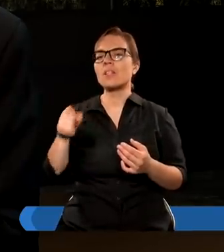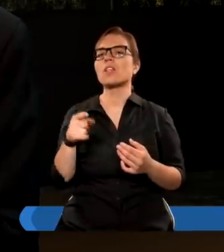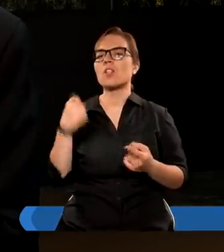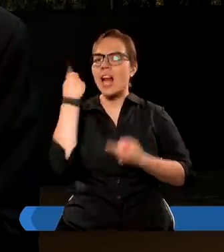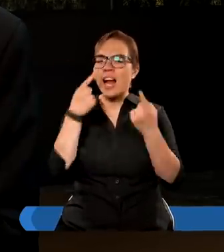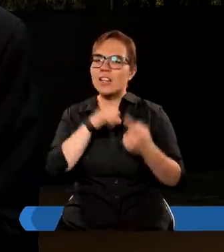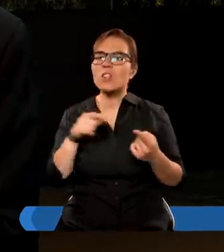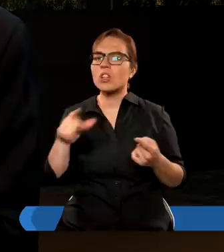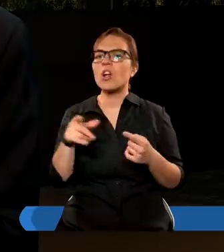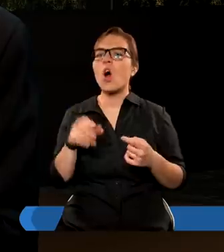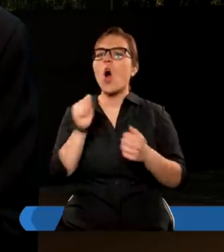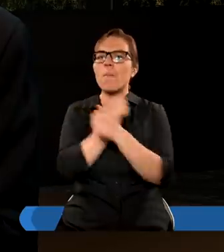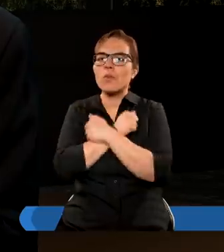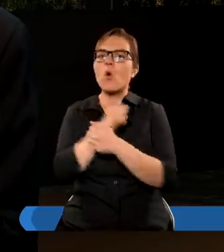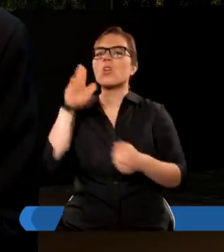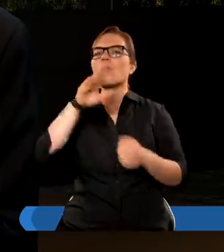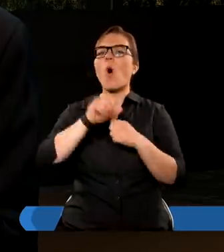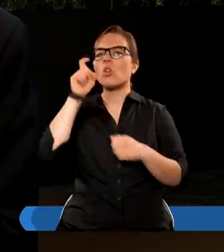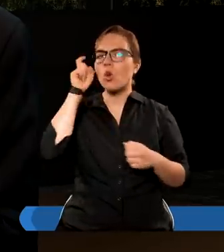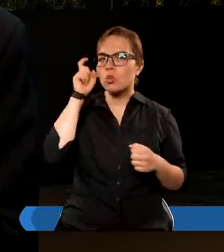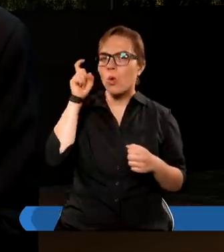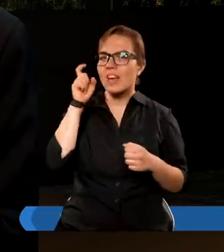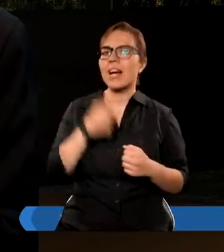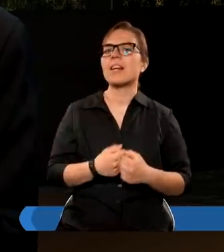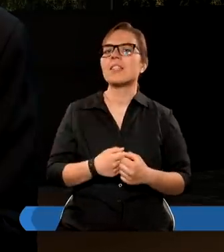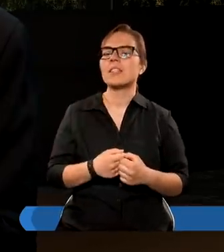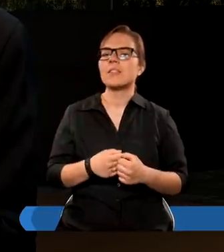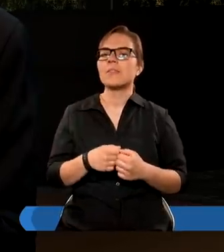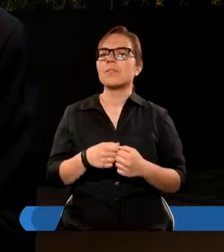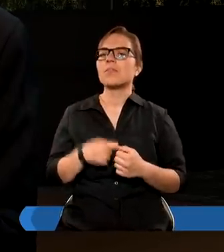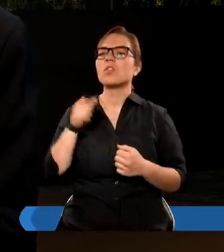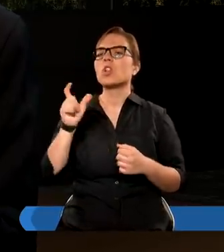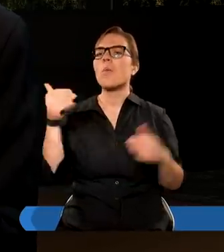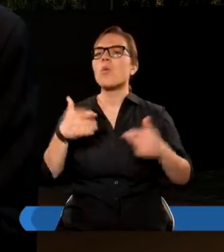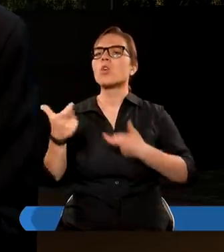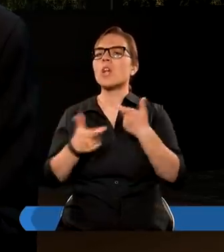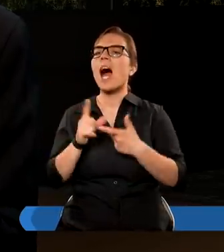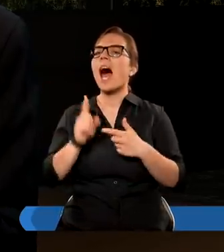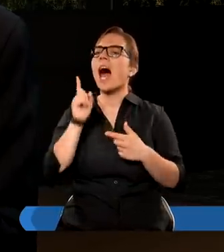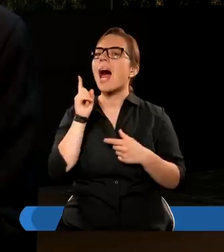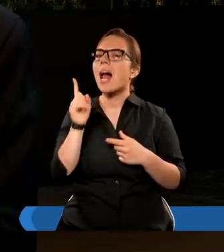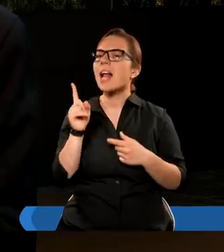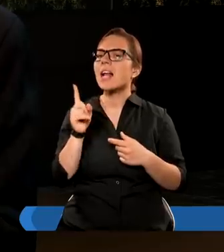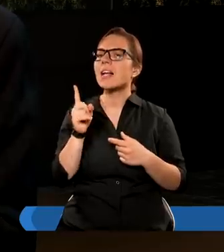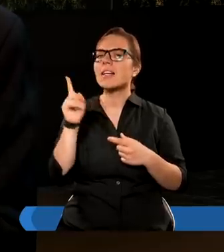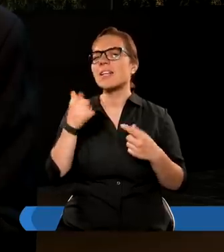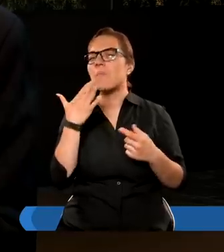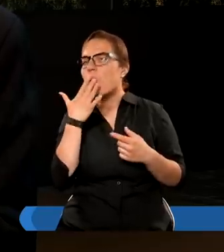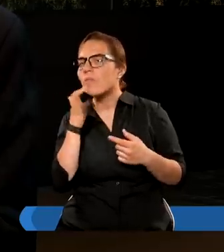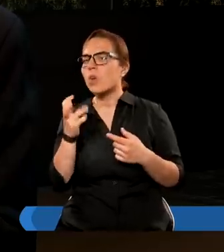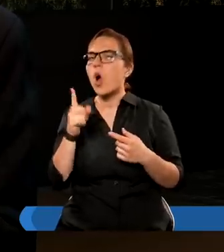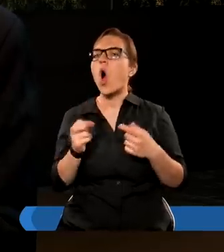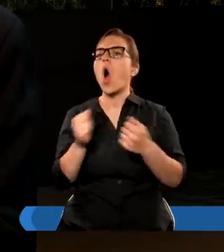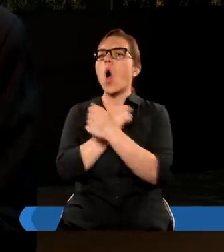zastanowili czego, to miłości Boga do człowieka. To, co może go zrobić, ale nieraz jak mówimy o